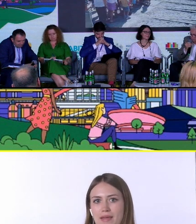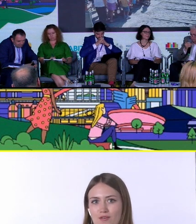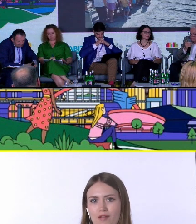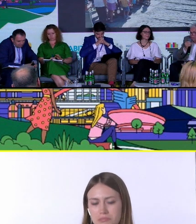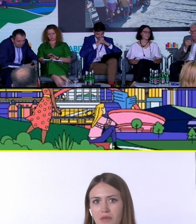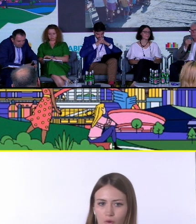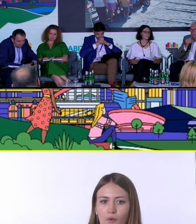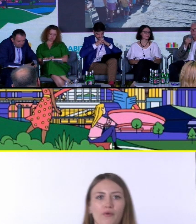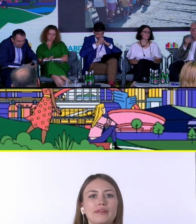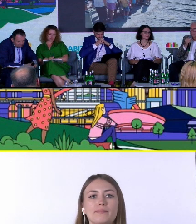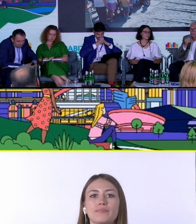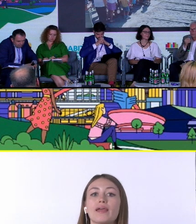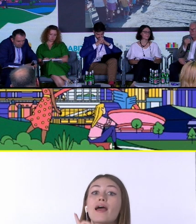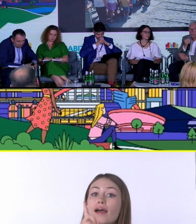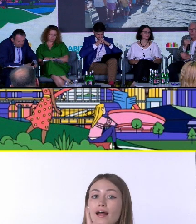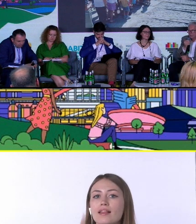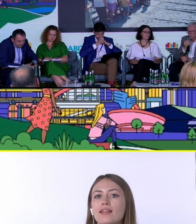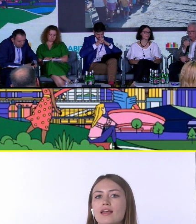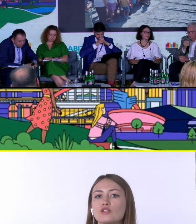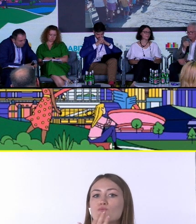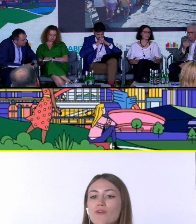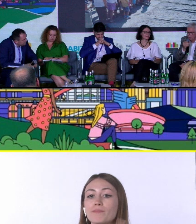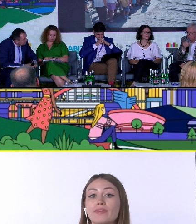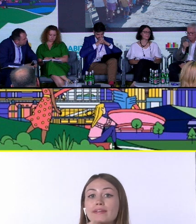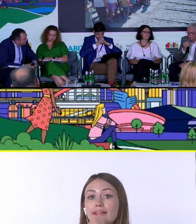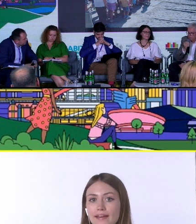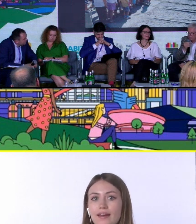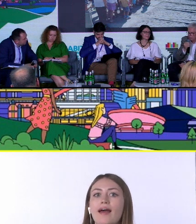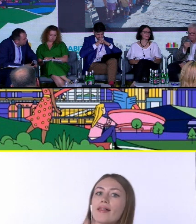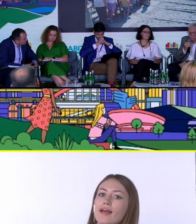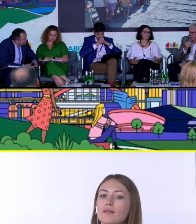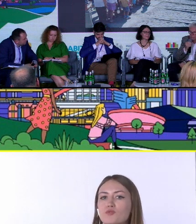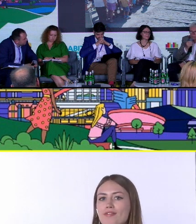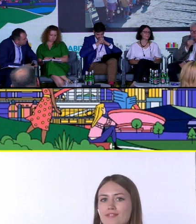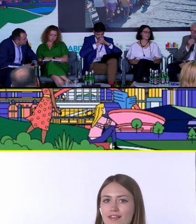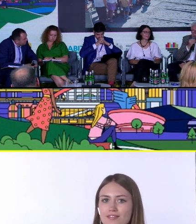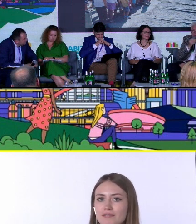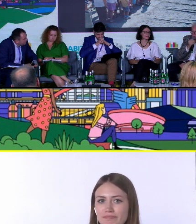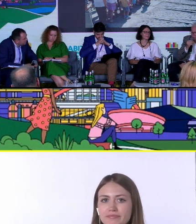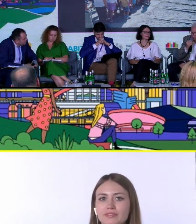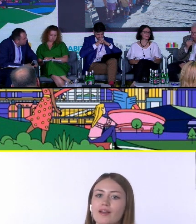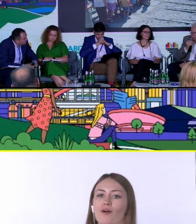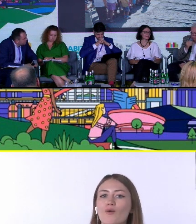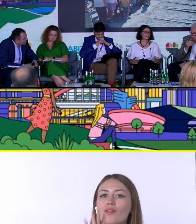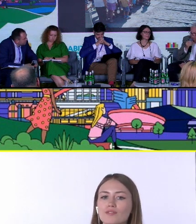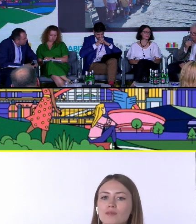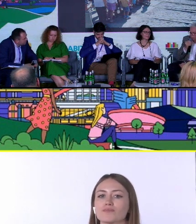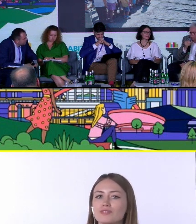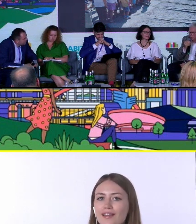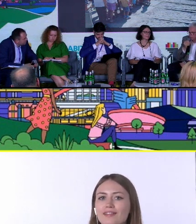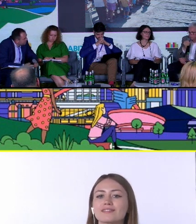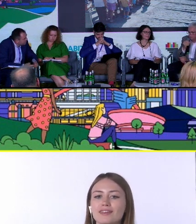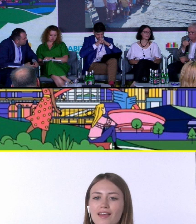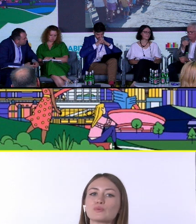Ale... Mówiłem o starszych osobach. Mówimy o dzieciach. Zobaczcie państwo, to jest kolejka w naszym muzeum w Jaworzynie Śląskich. Dzieci, które uczestniczą w